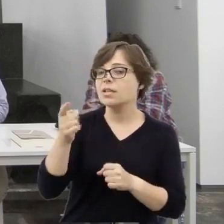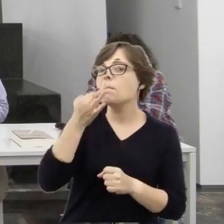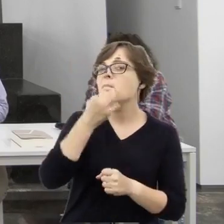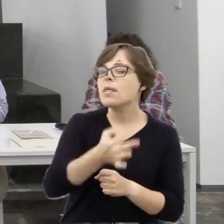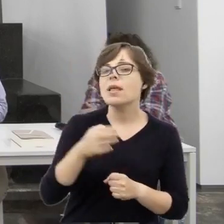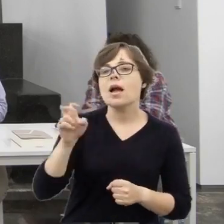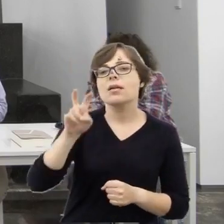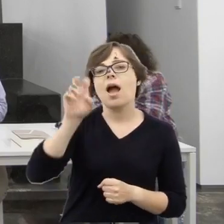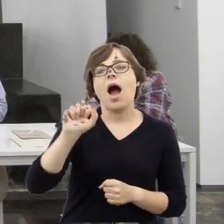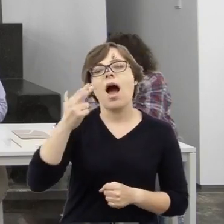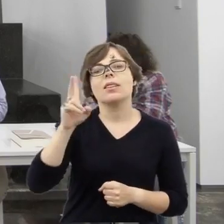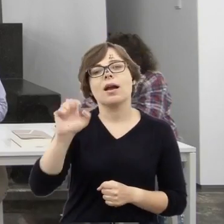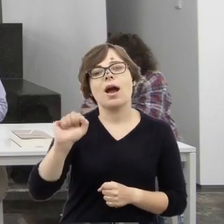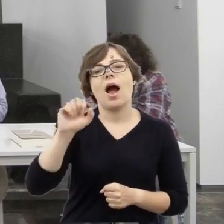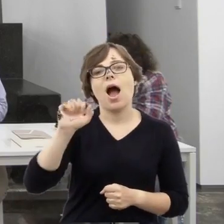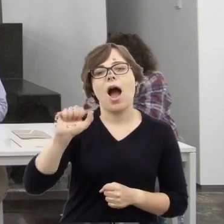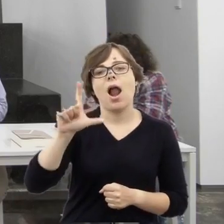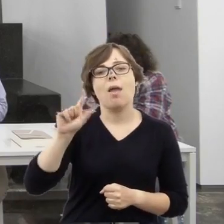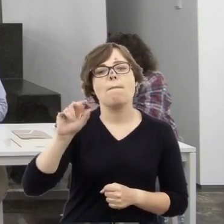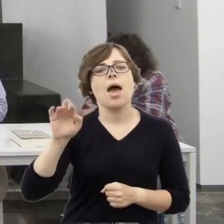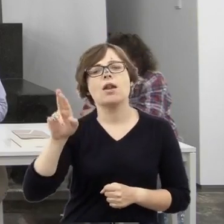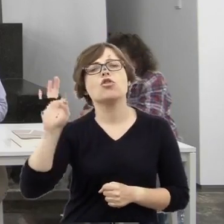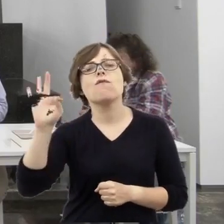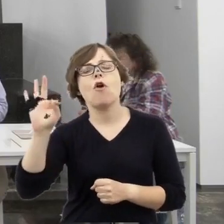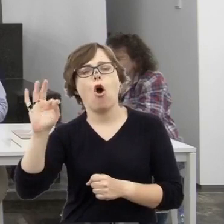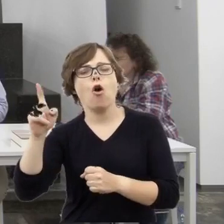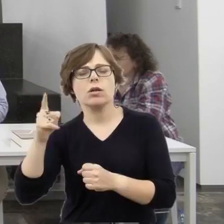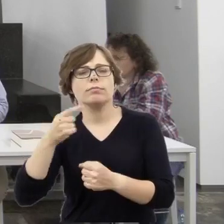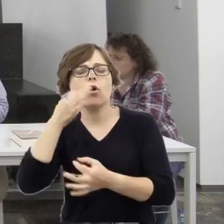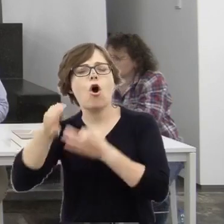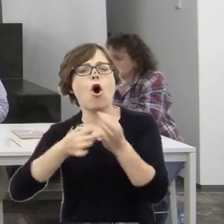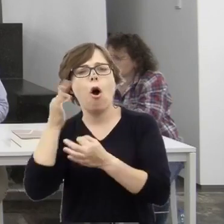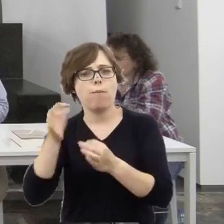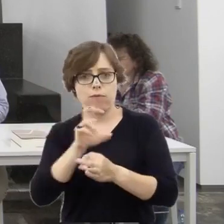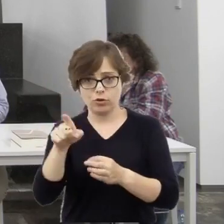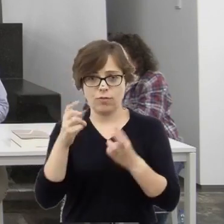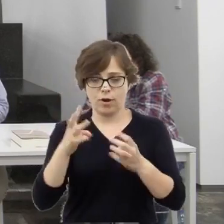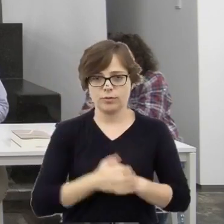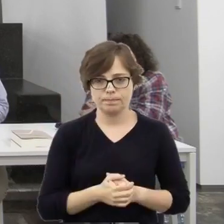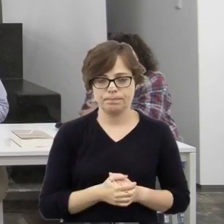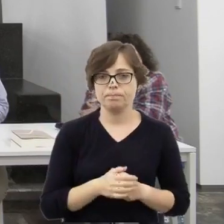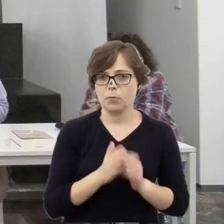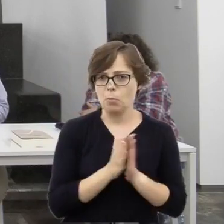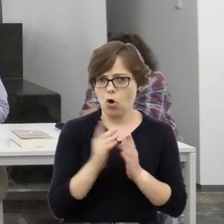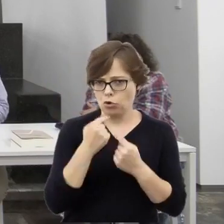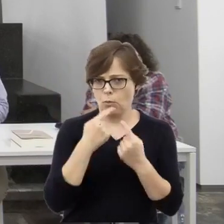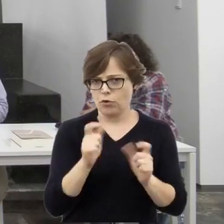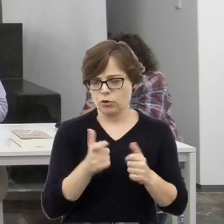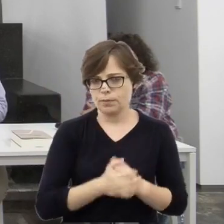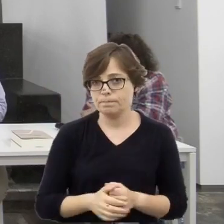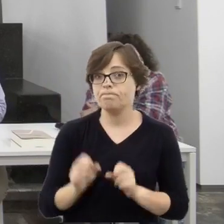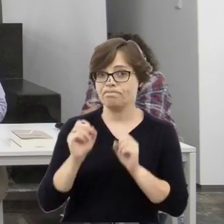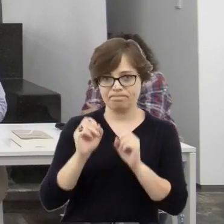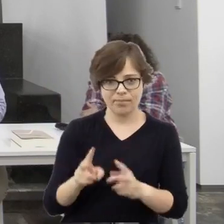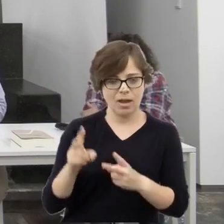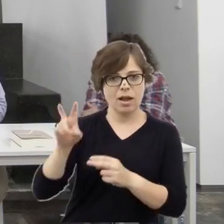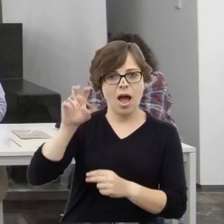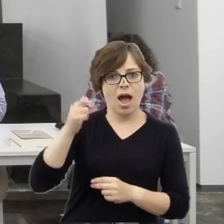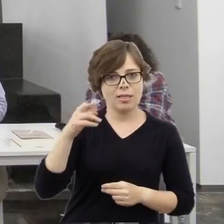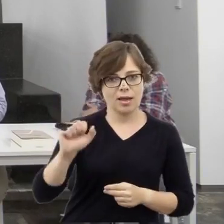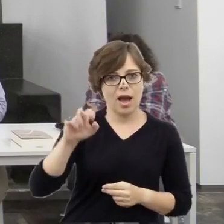Hanki Alpert. Czy coś w tej sprawie można skomentować? Hanka Alpert, żona